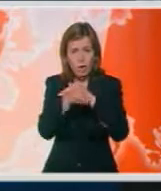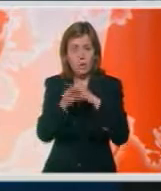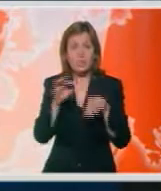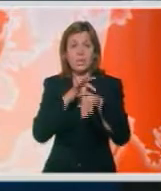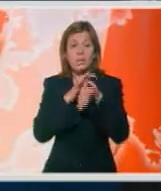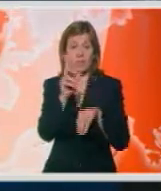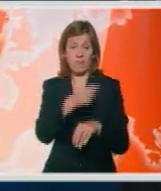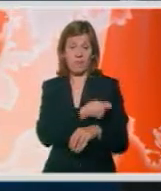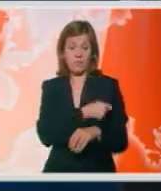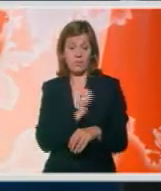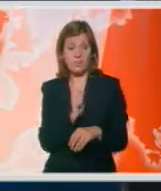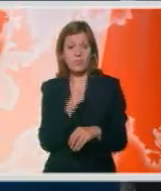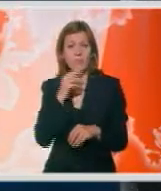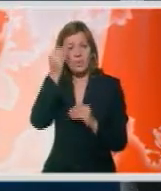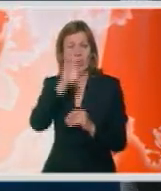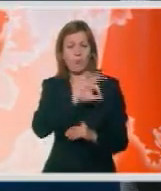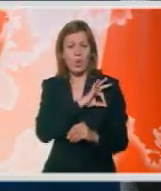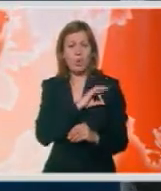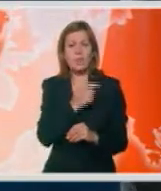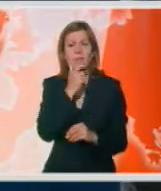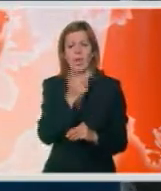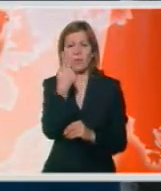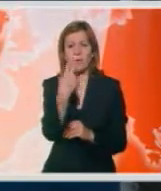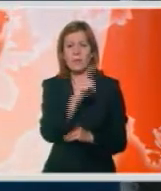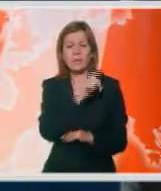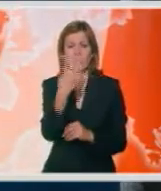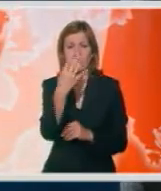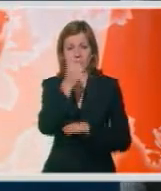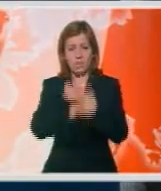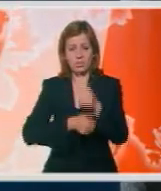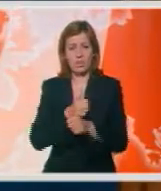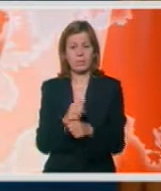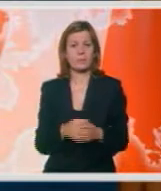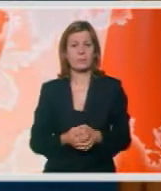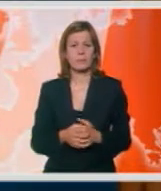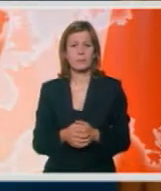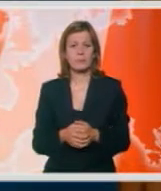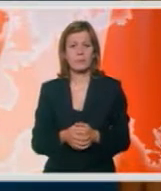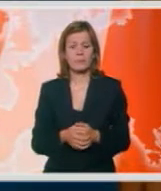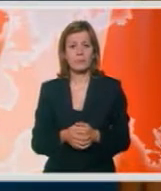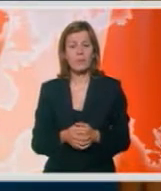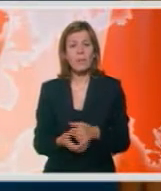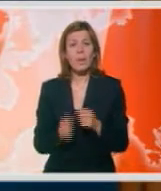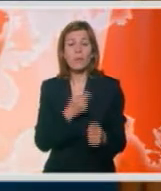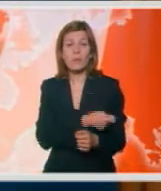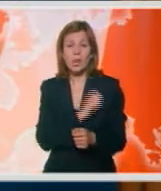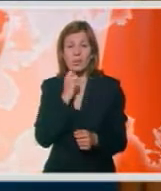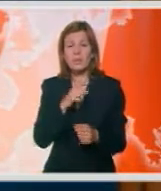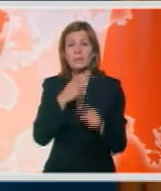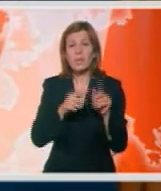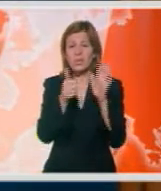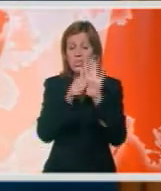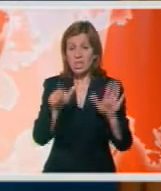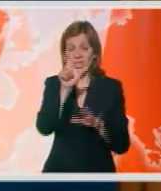Šef Duisburgske policije saopšte da su poginuli u starosti od 20 do 40 godina. Policija je do sada identifikovala